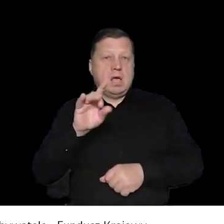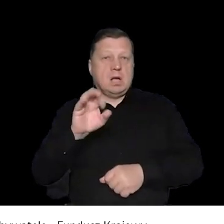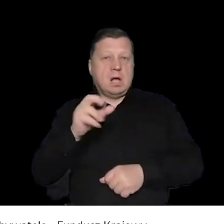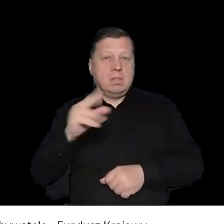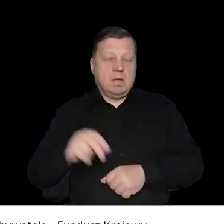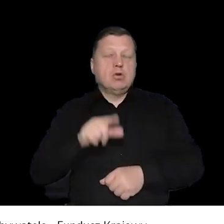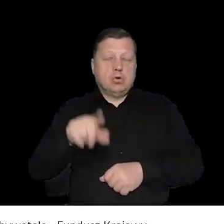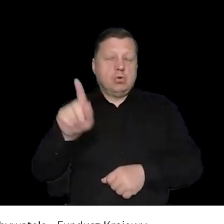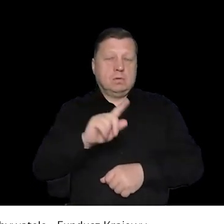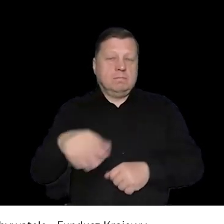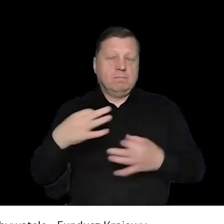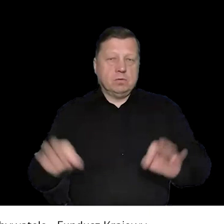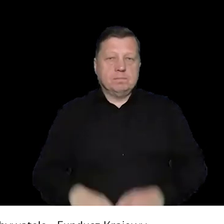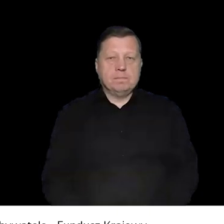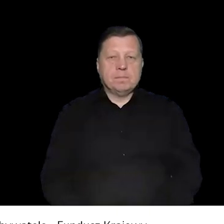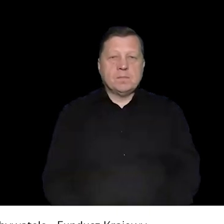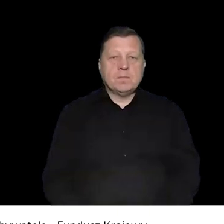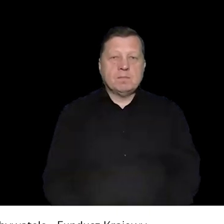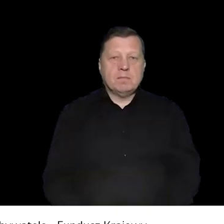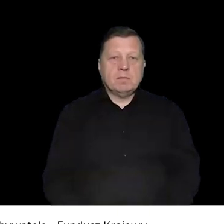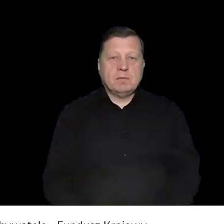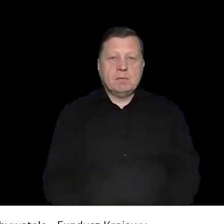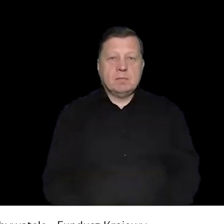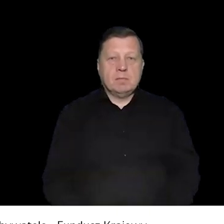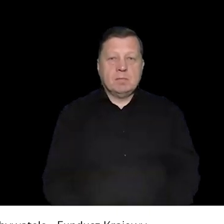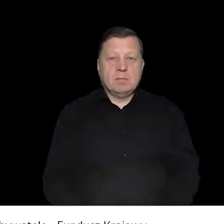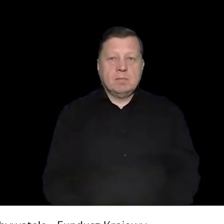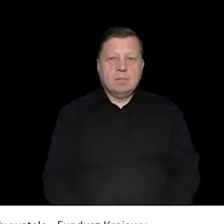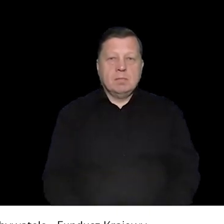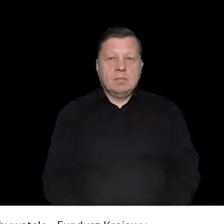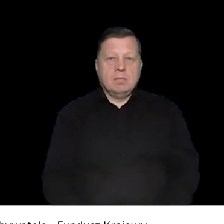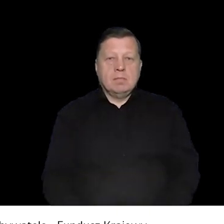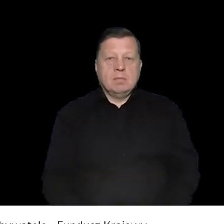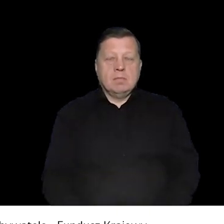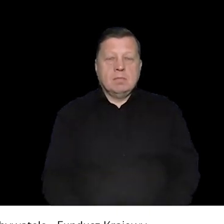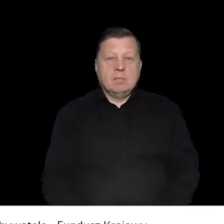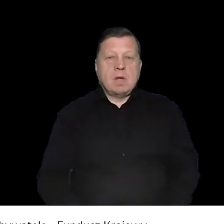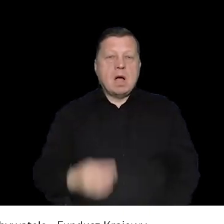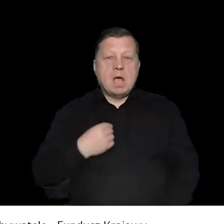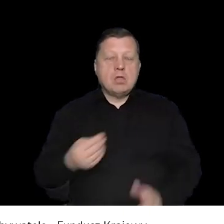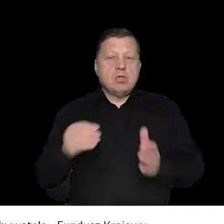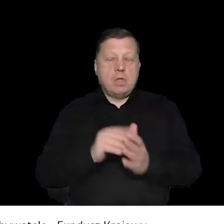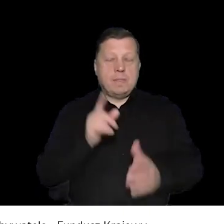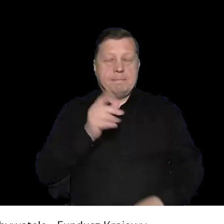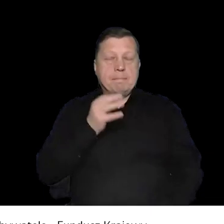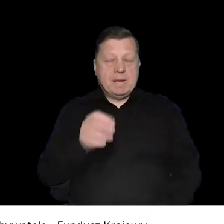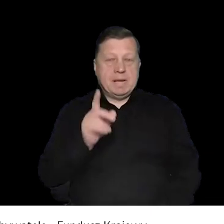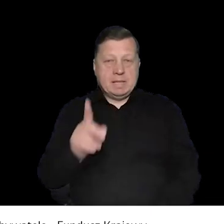pokojowe, ono z automatu jakby staje się nielegalnym zgromadzeniem. I dlatego jest ta podstawa do rozwiązania tego zgromadzenia.